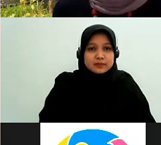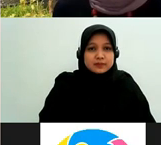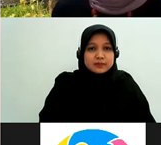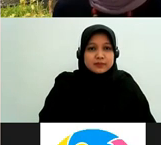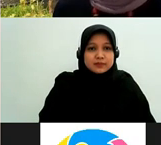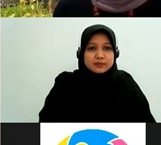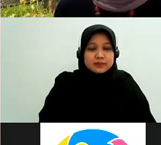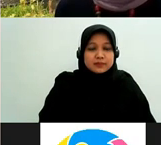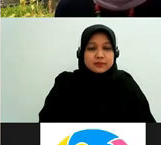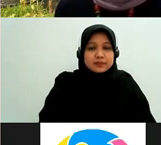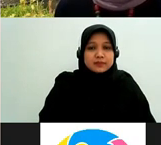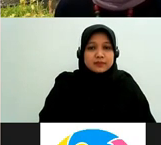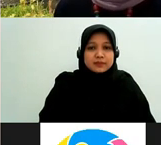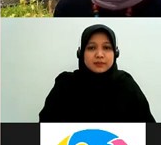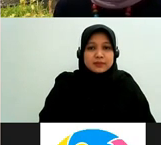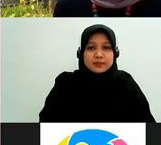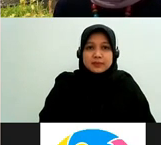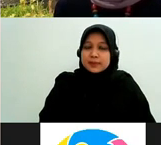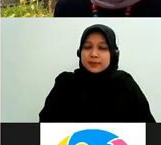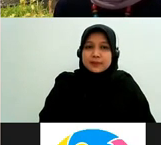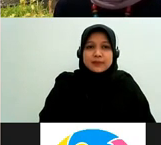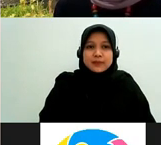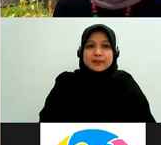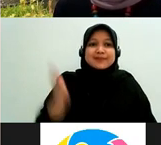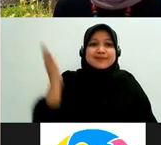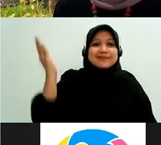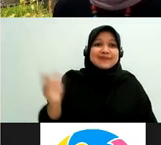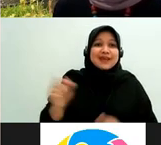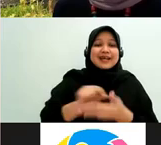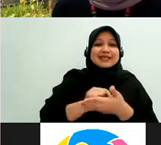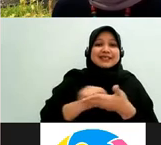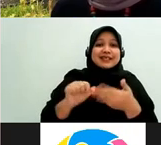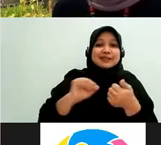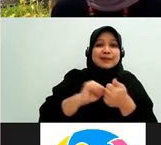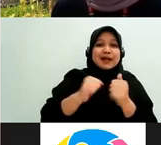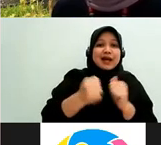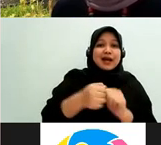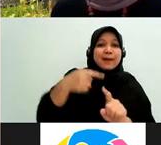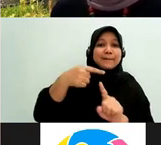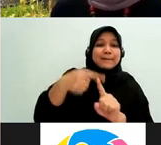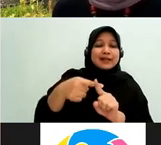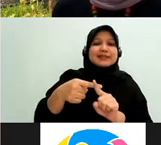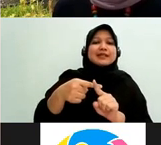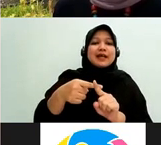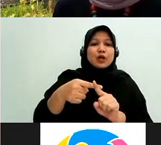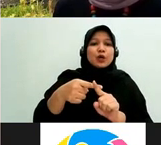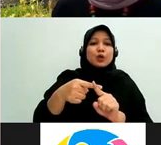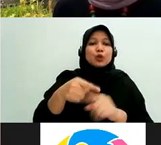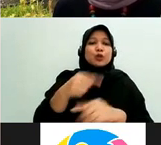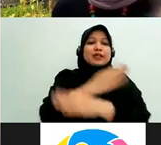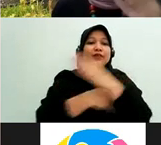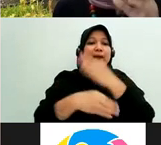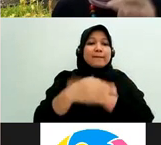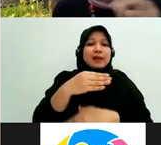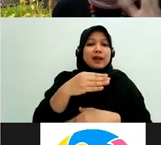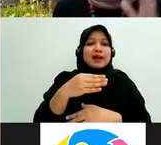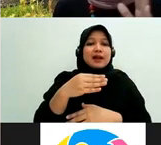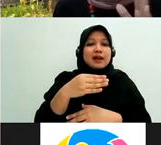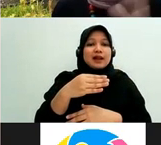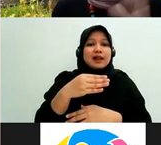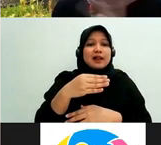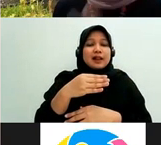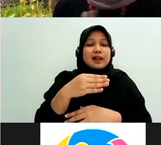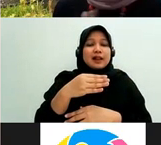nah ini adalah jenis perkara dan kedudukan difabel dalam perkara jadi apa ya